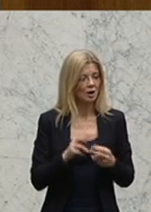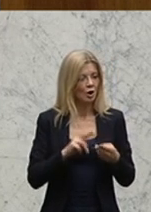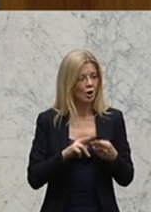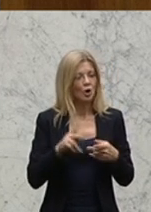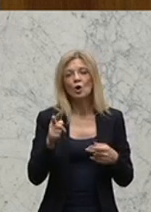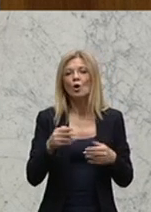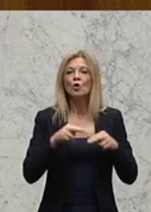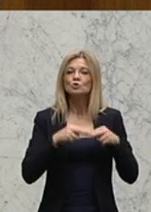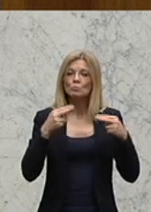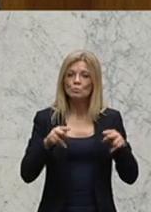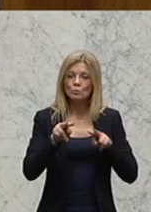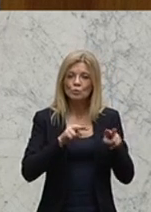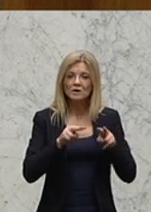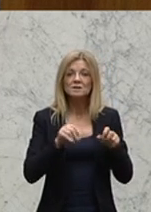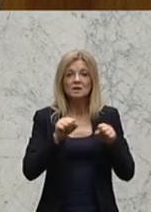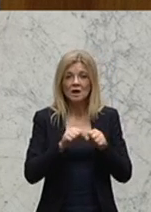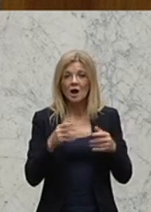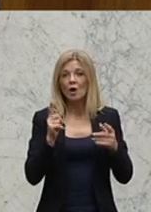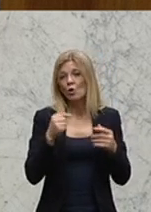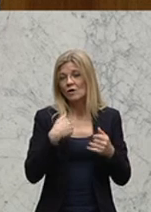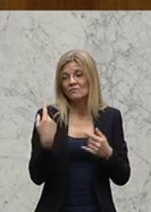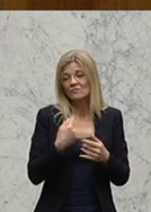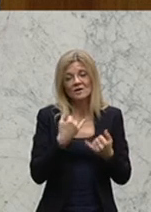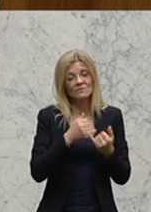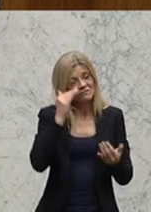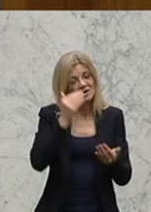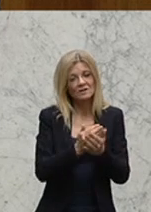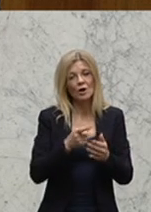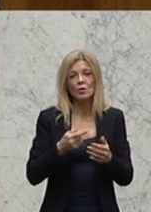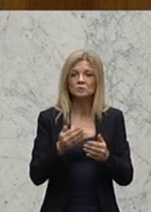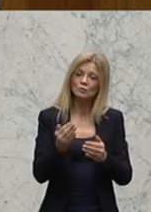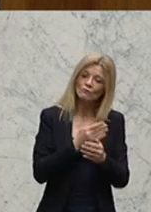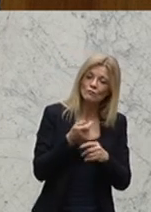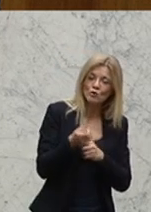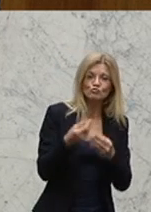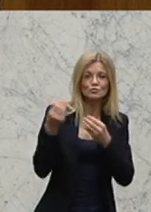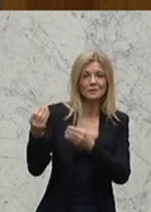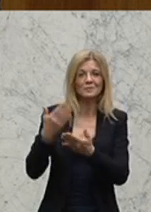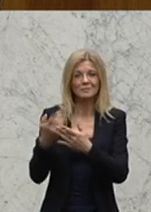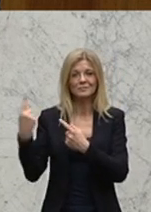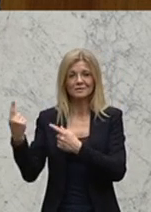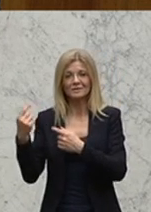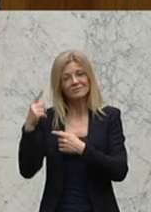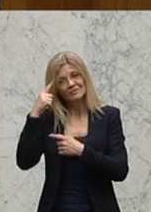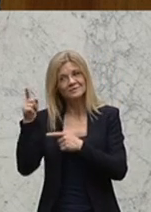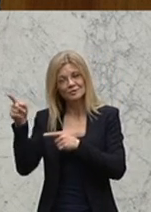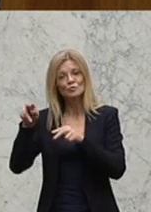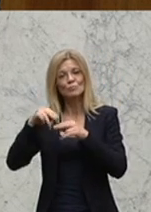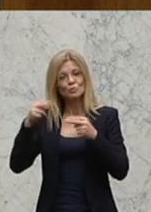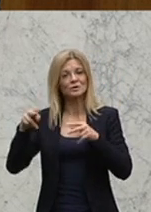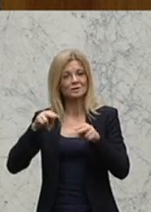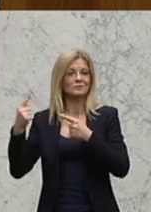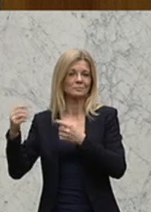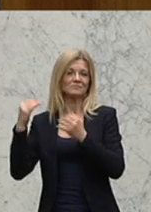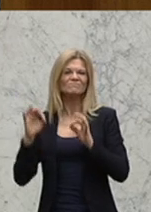ein entsprechender Vertrauensvorschuss gewährleistet sein, dass das auch umgesetzt wird. Aber hier ist das Problem. Die Frage ist, was passiert